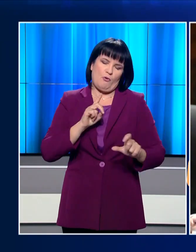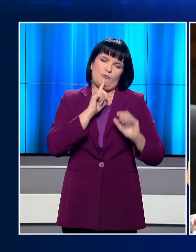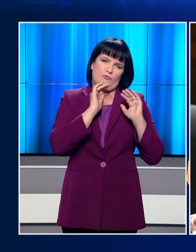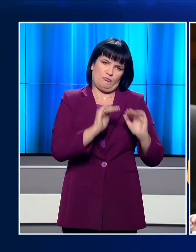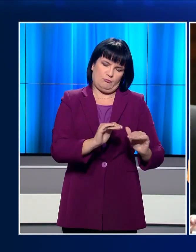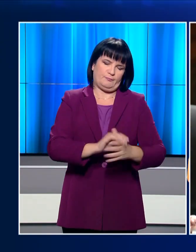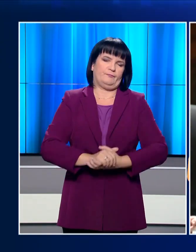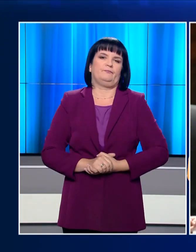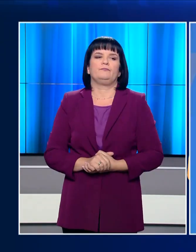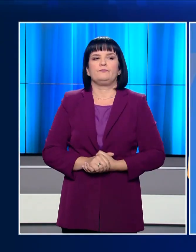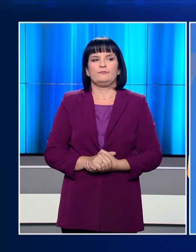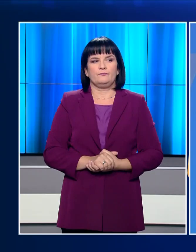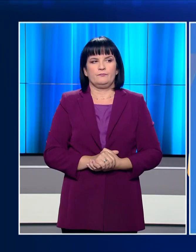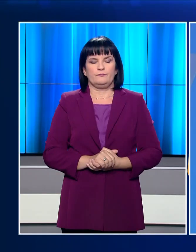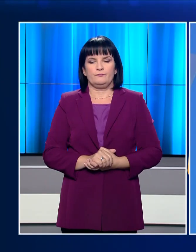Κυριάκος Μητσοτάκης.